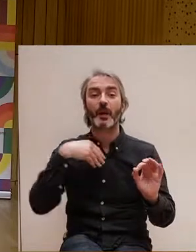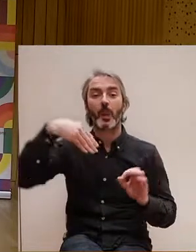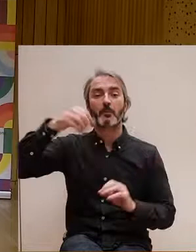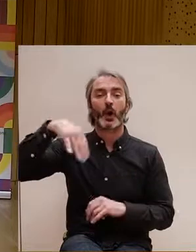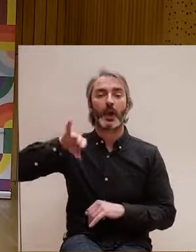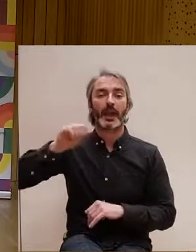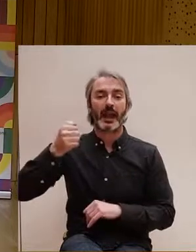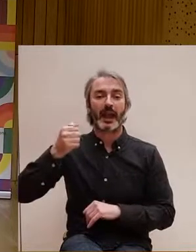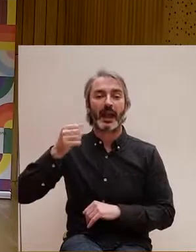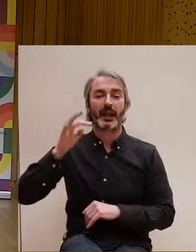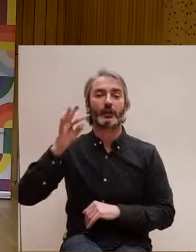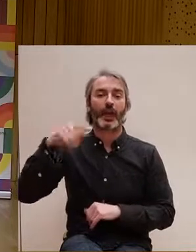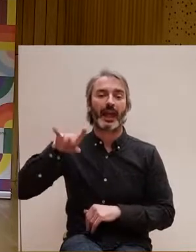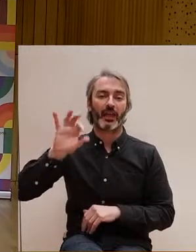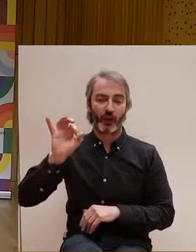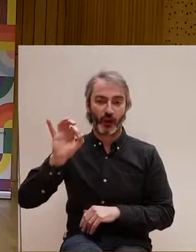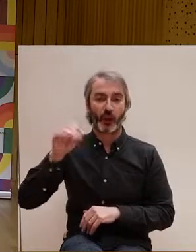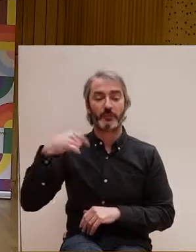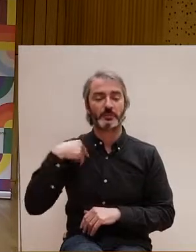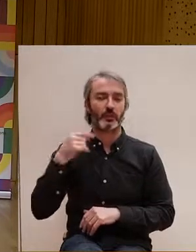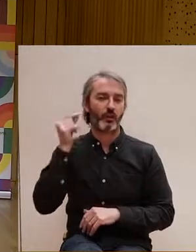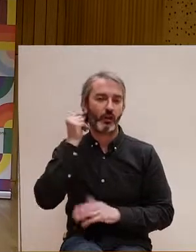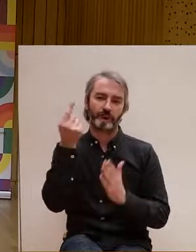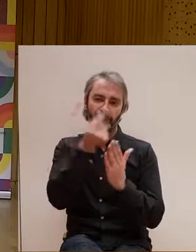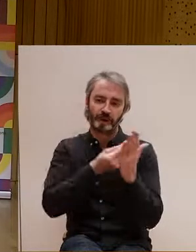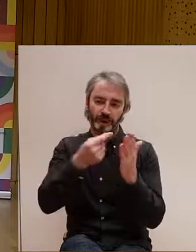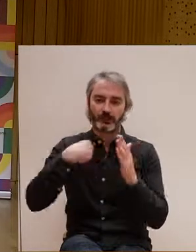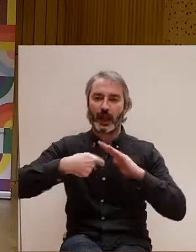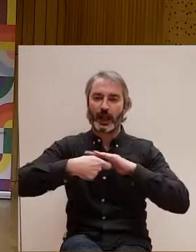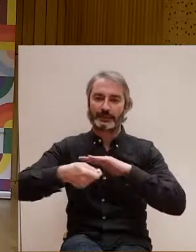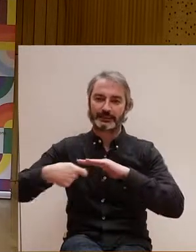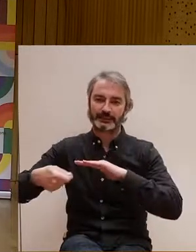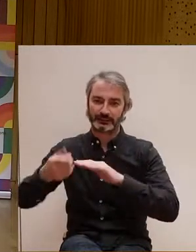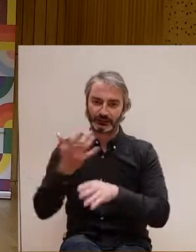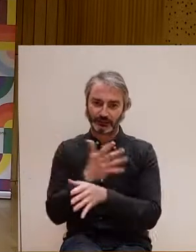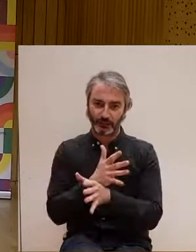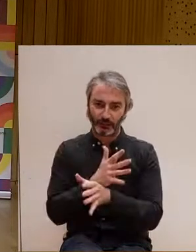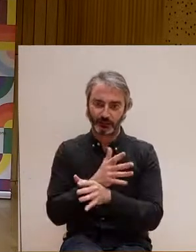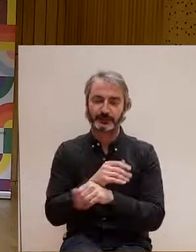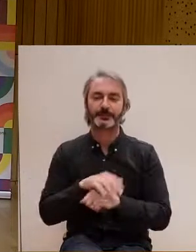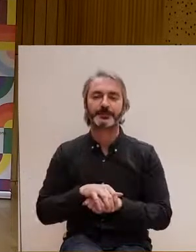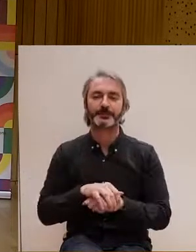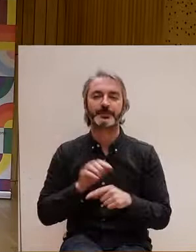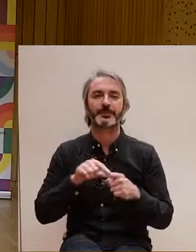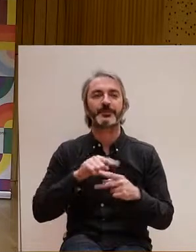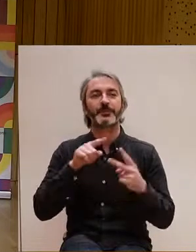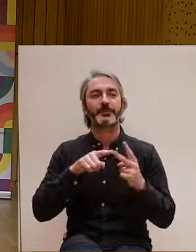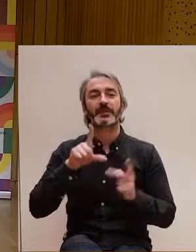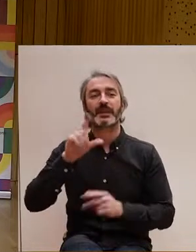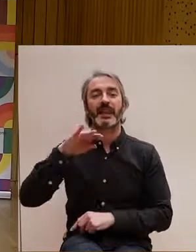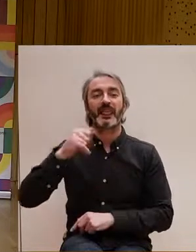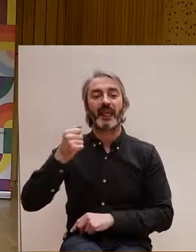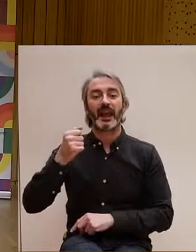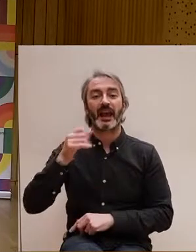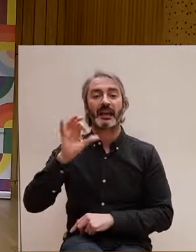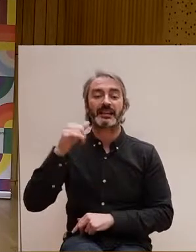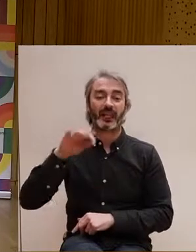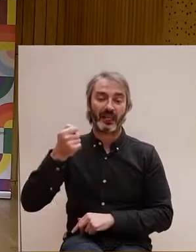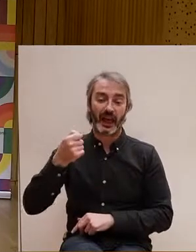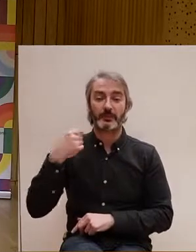la il·lustradora que ha il·lustrat les diferents cartes del joc. També la Lídia Sardà, com a dissenyadora.